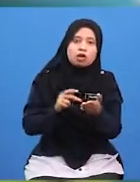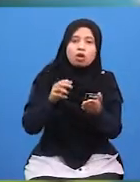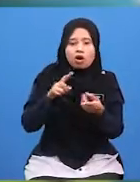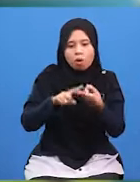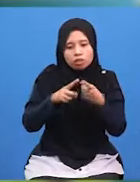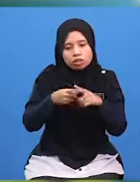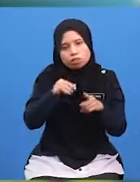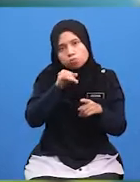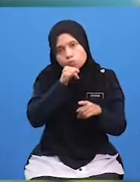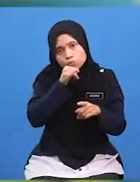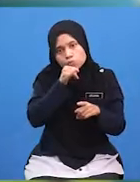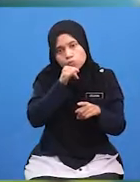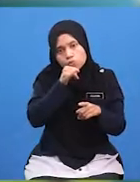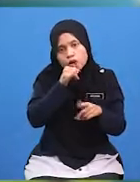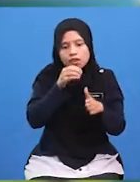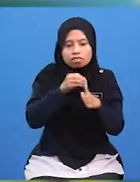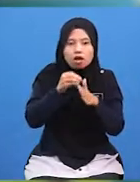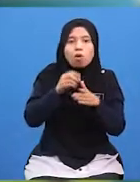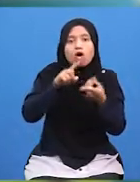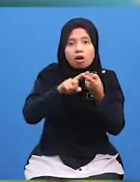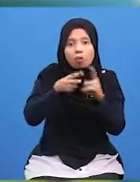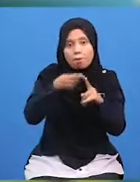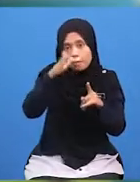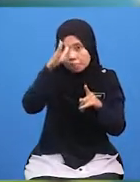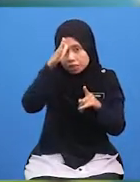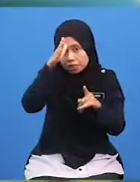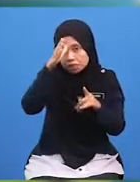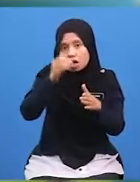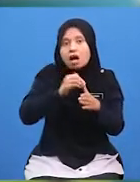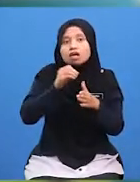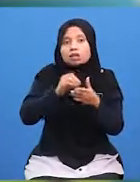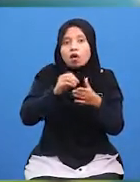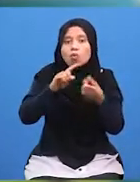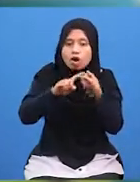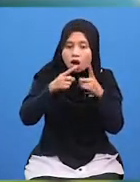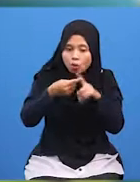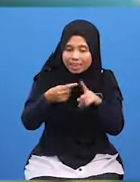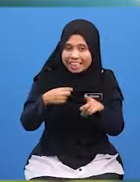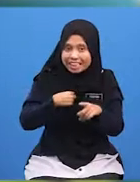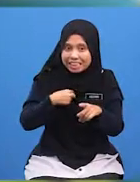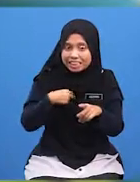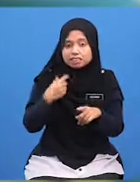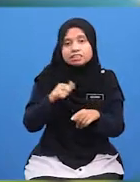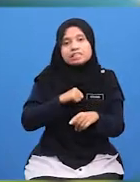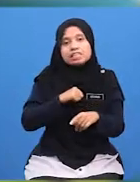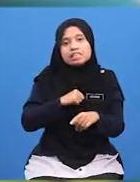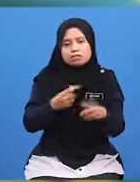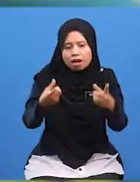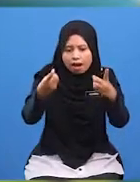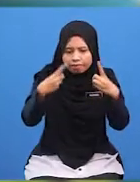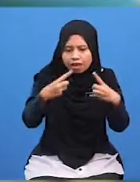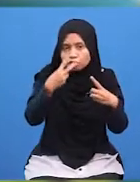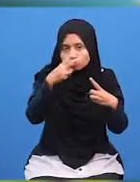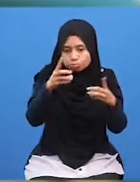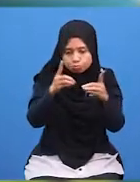kawan ibu Dan kawan bapa kita Atau Kawan kita sendiri Yang datang Menziarahi